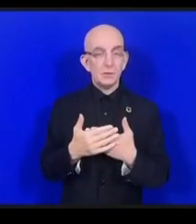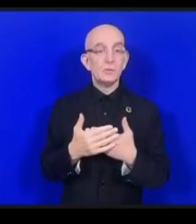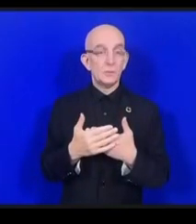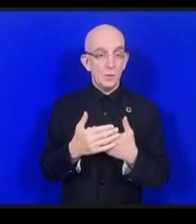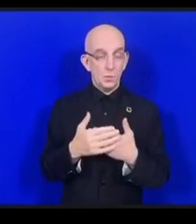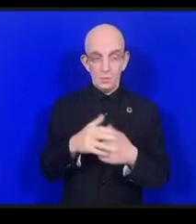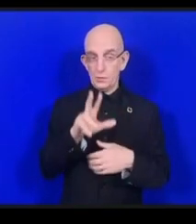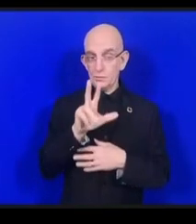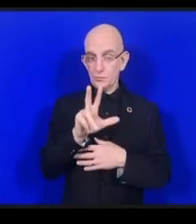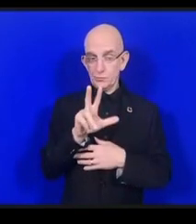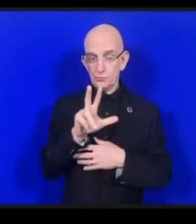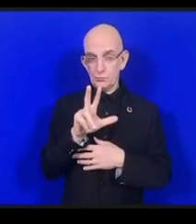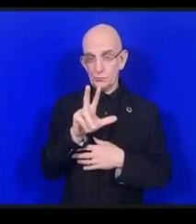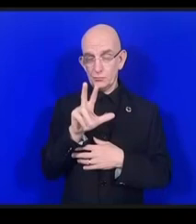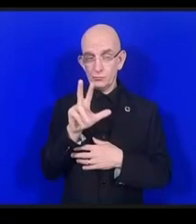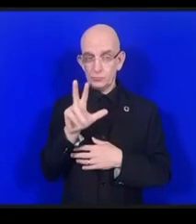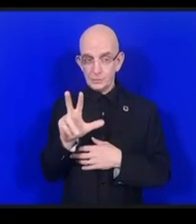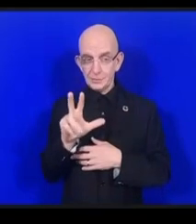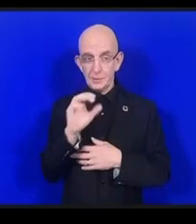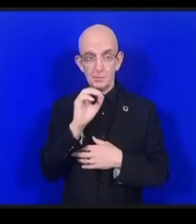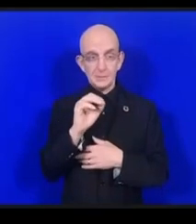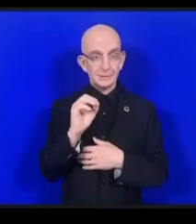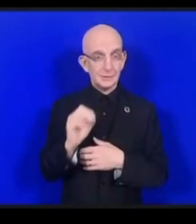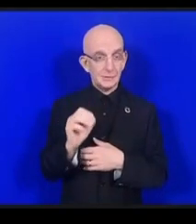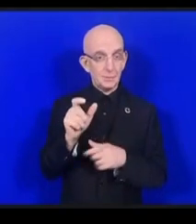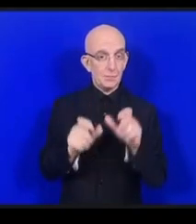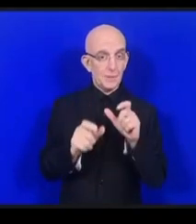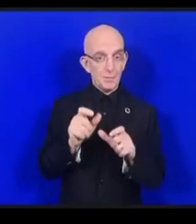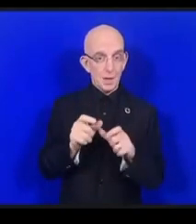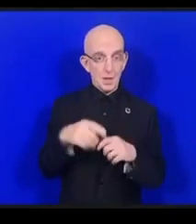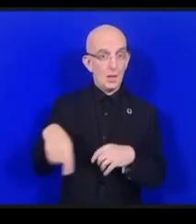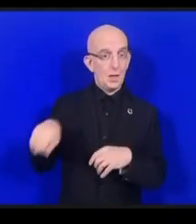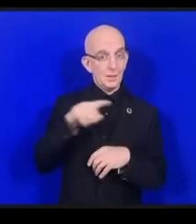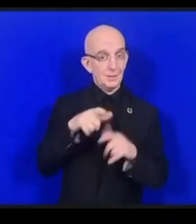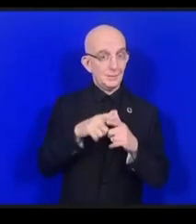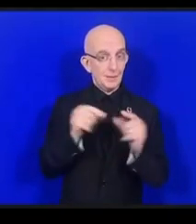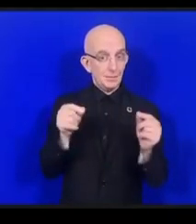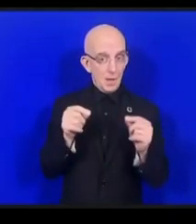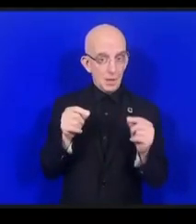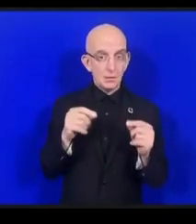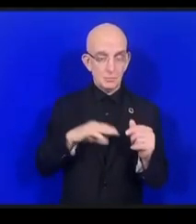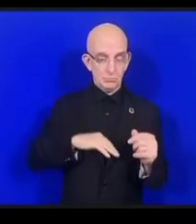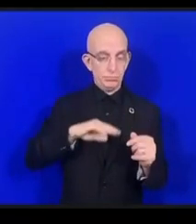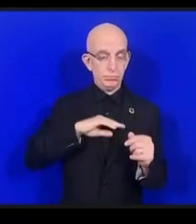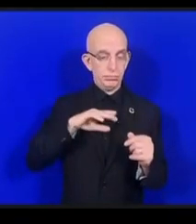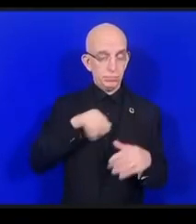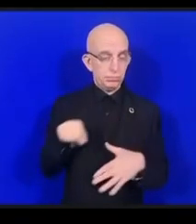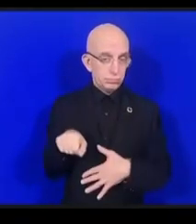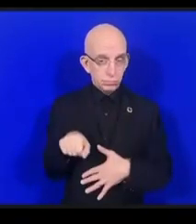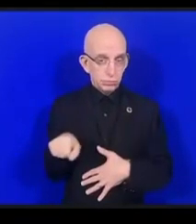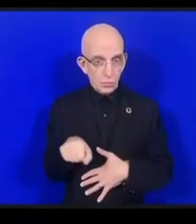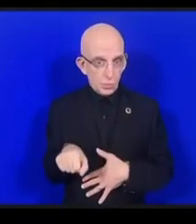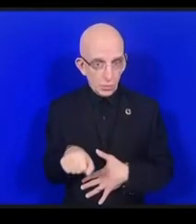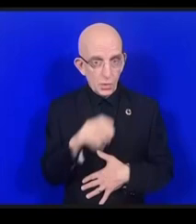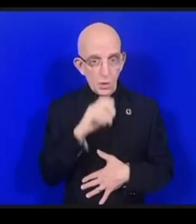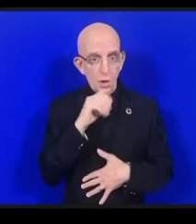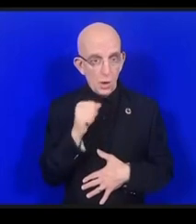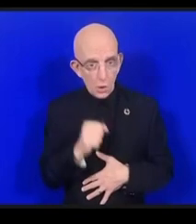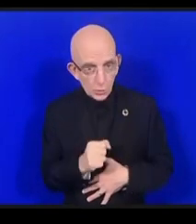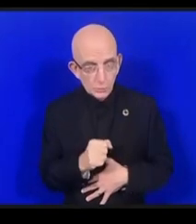et il y a aussi des problèmes de santé mentale par exemple des handicaps liés à ceux qui souffrent de